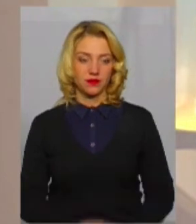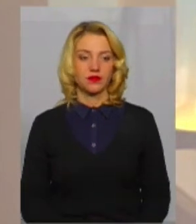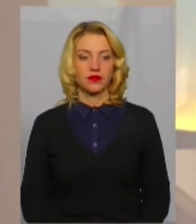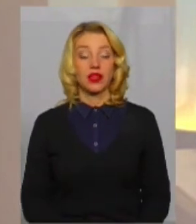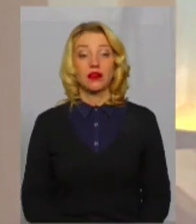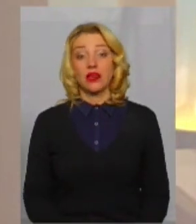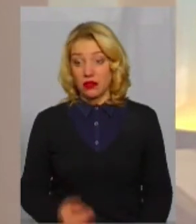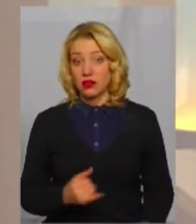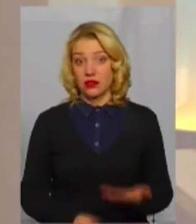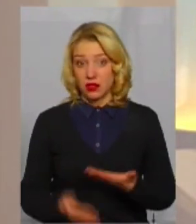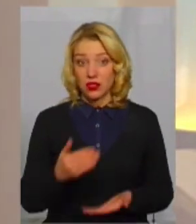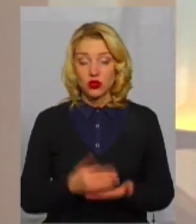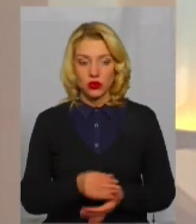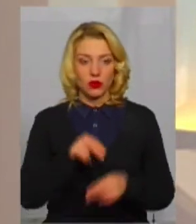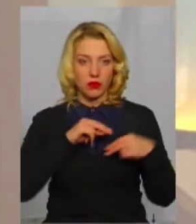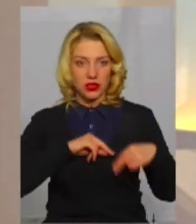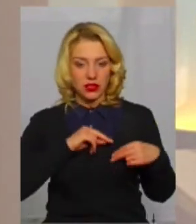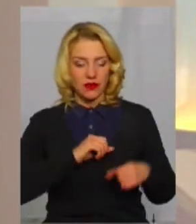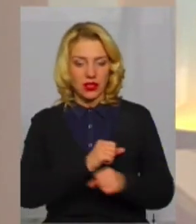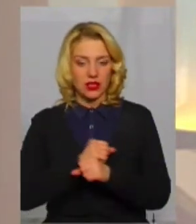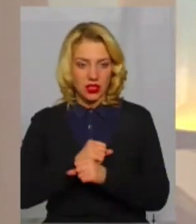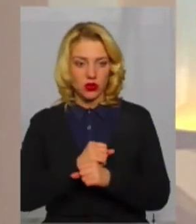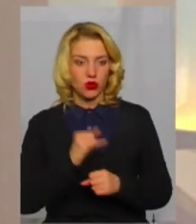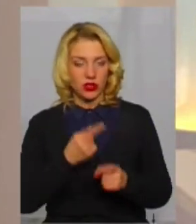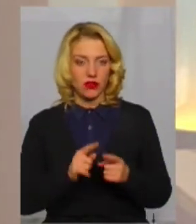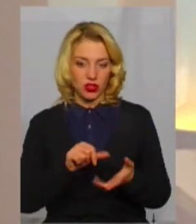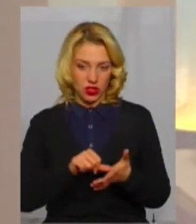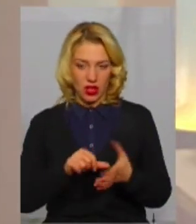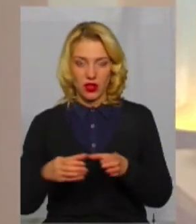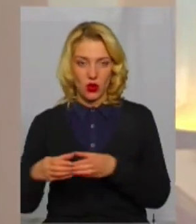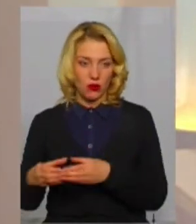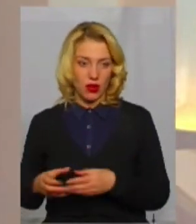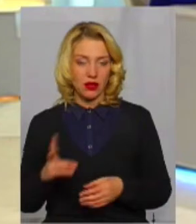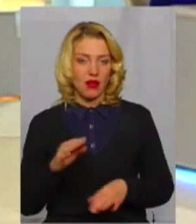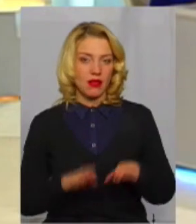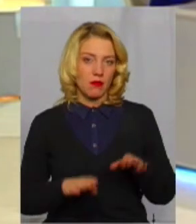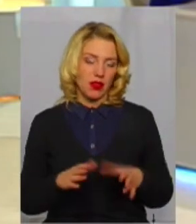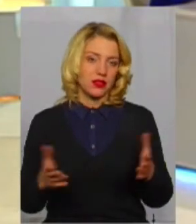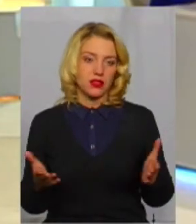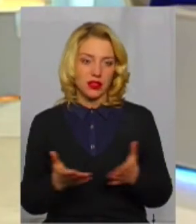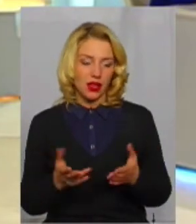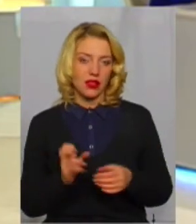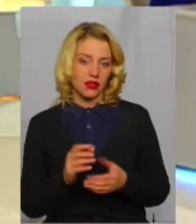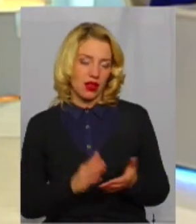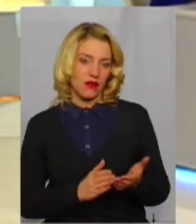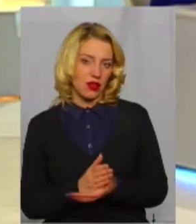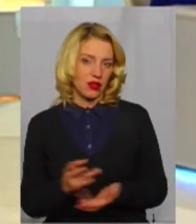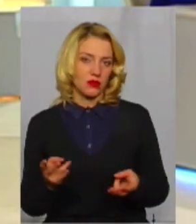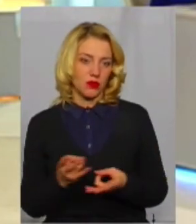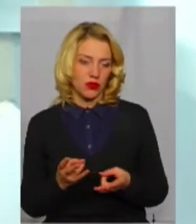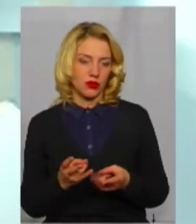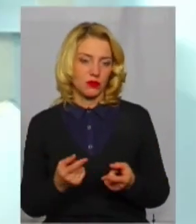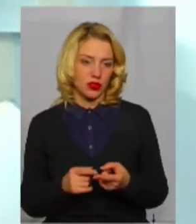І, зрештою, працівники санаторії, вони члени громад тих, на баланс яких, як варіант, мають